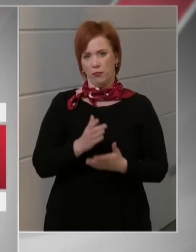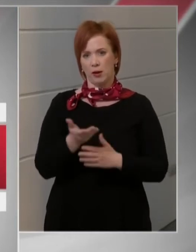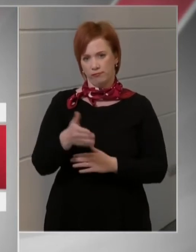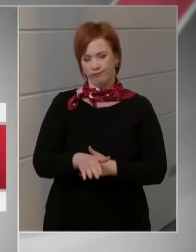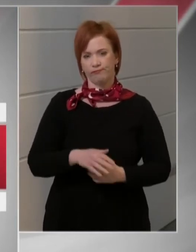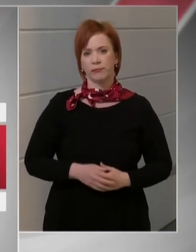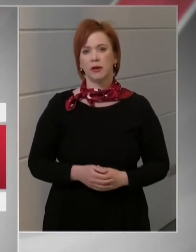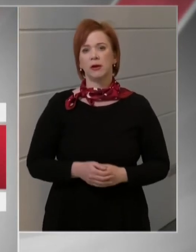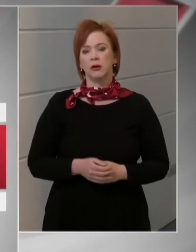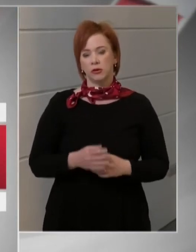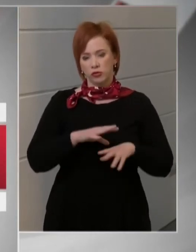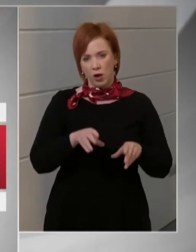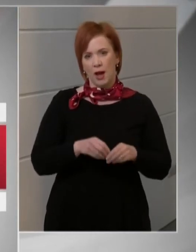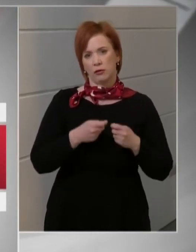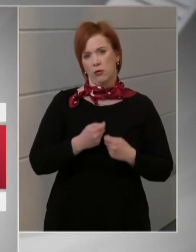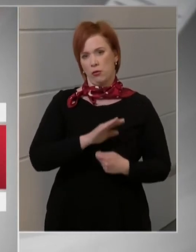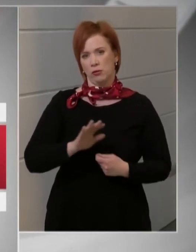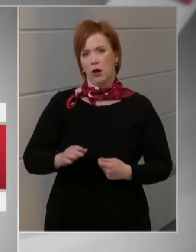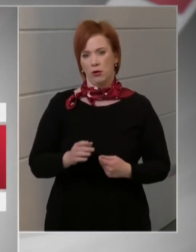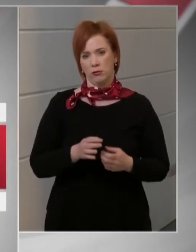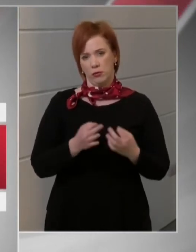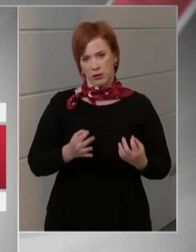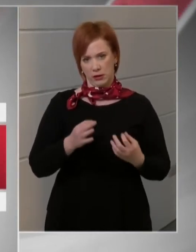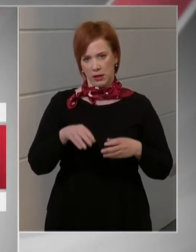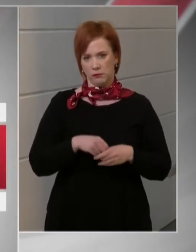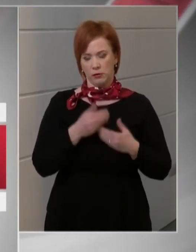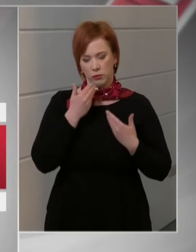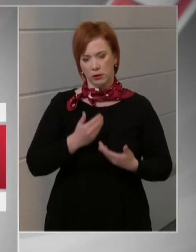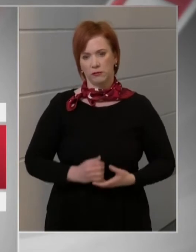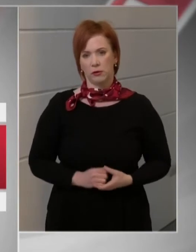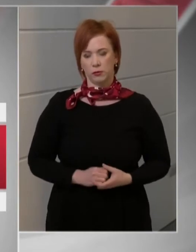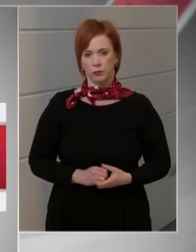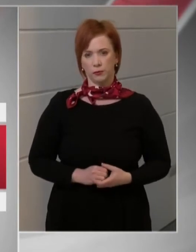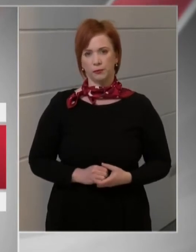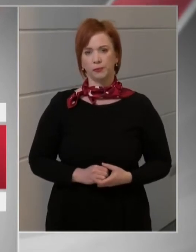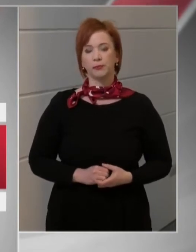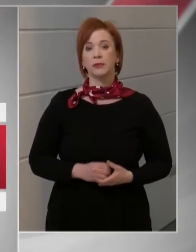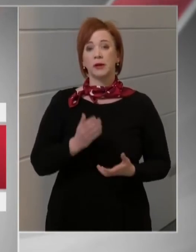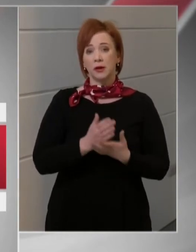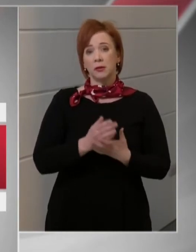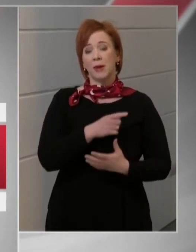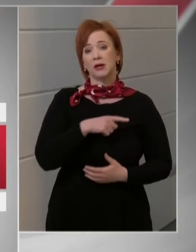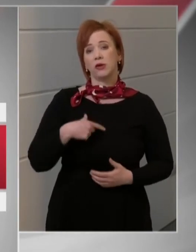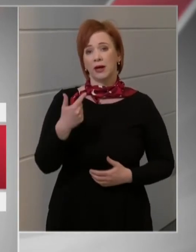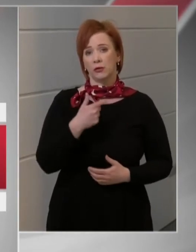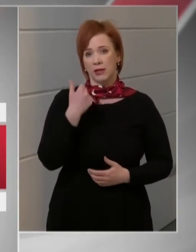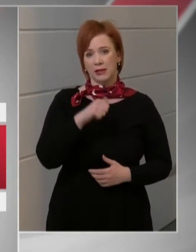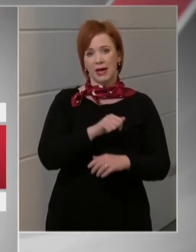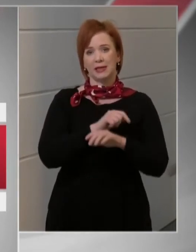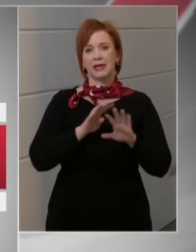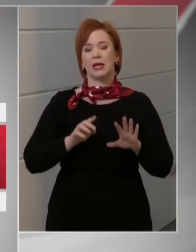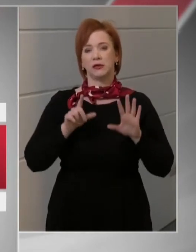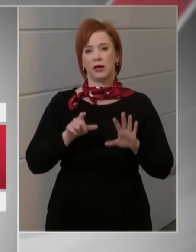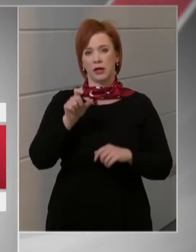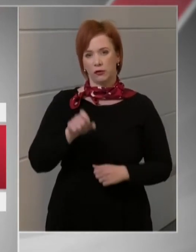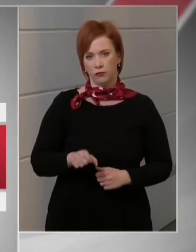új fertőzöttet regisztráltak, és elhúnyt 64 többségében idős, krónikus beteg. A kórházakban ápoltak száma jelenleg